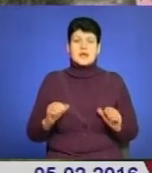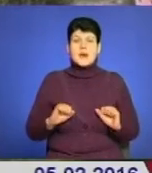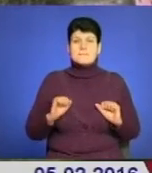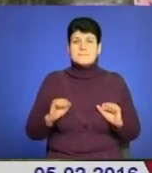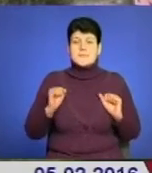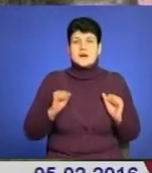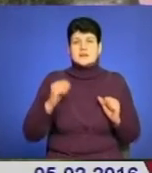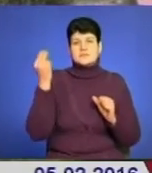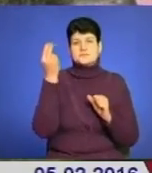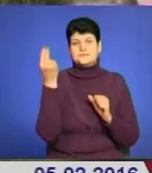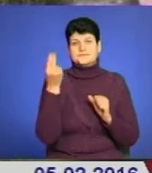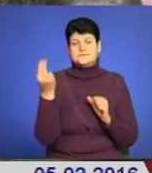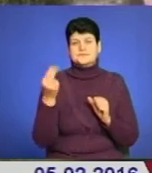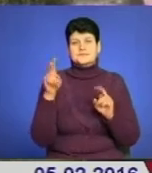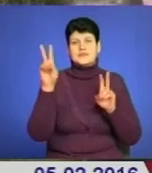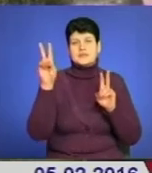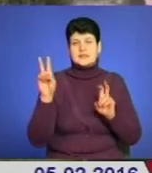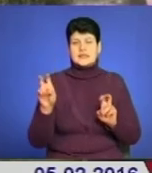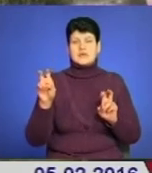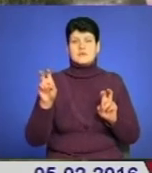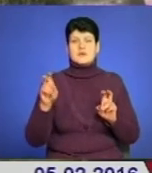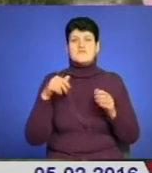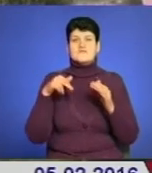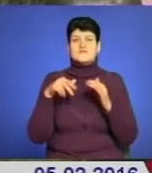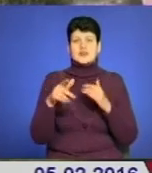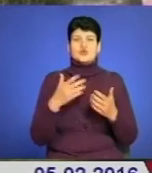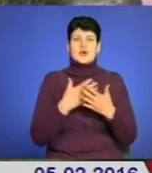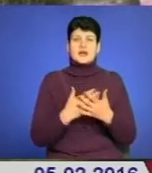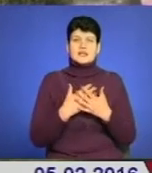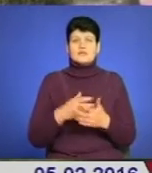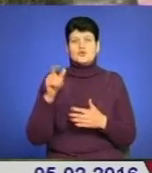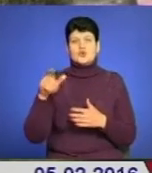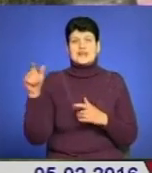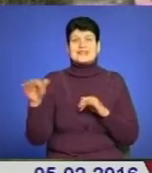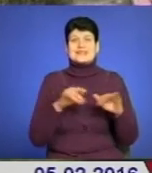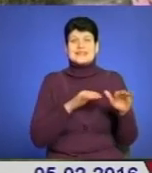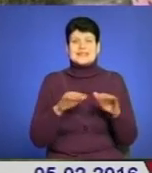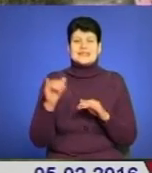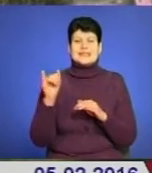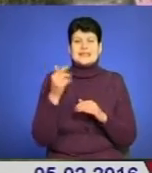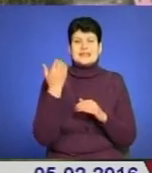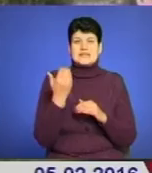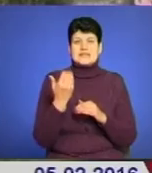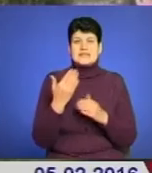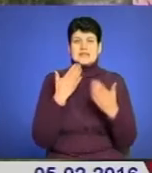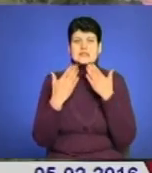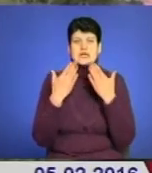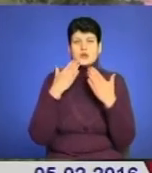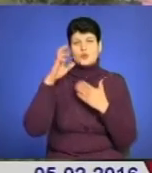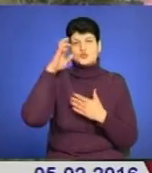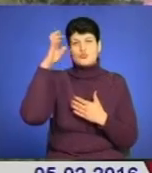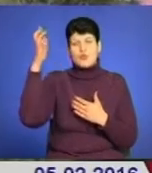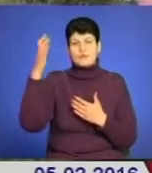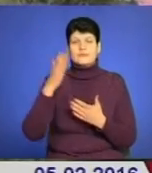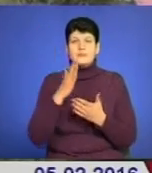рефлексії живописної на тему виходу, активності людини, дії і її певного такого діалогу з Богом. Вона